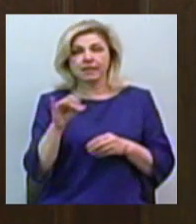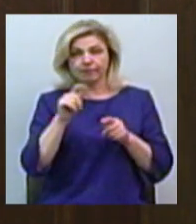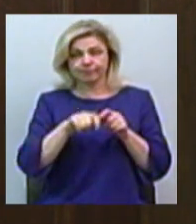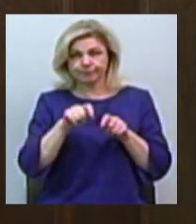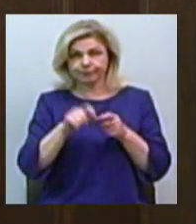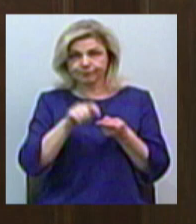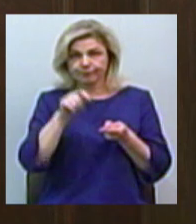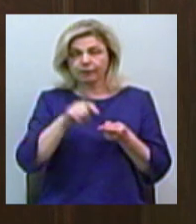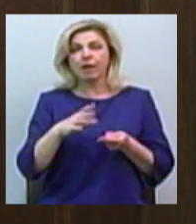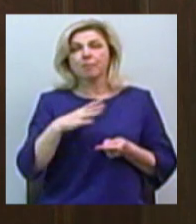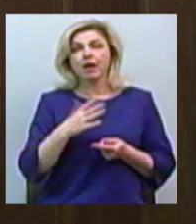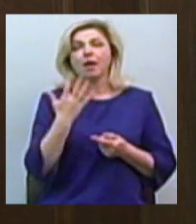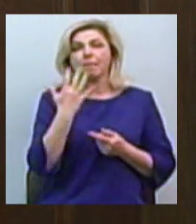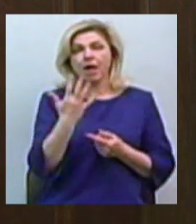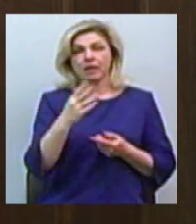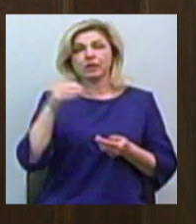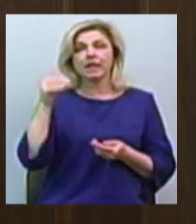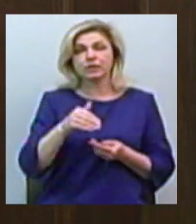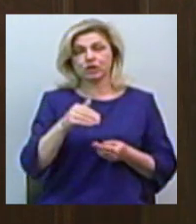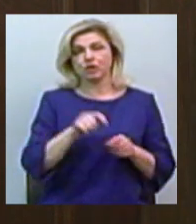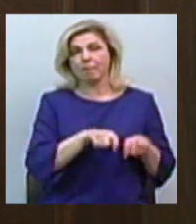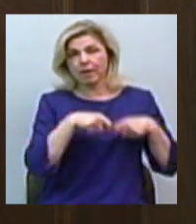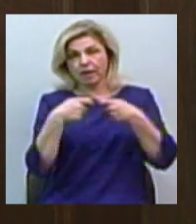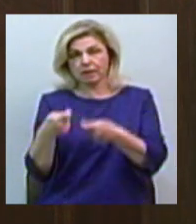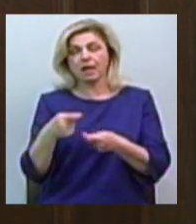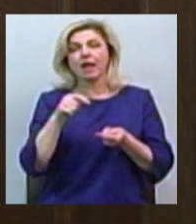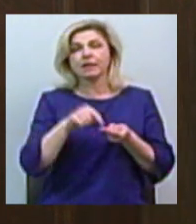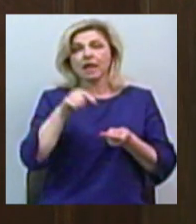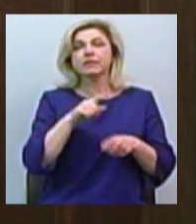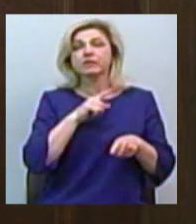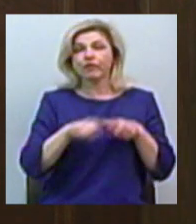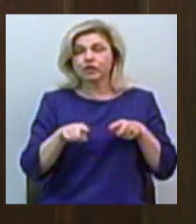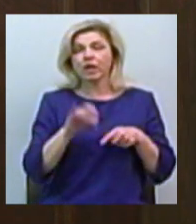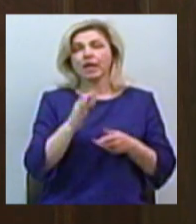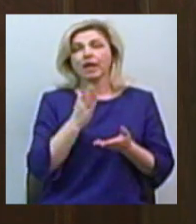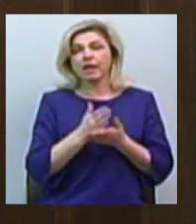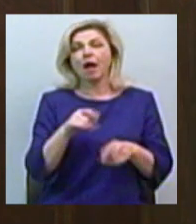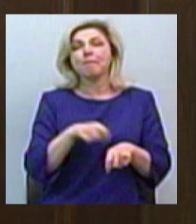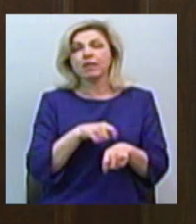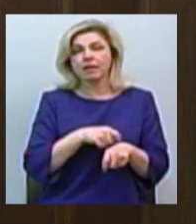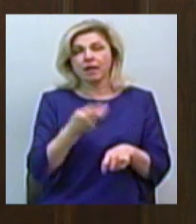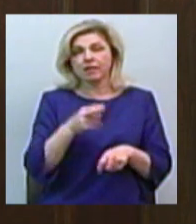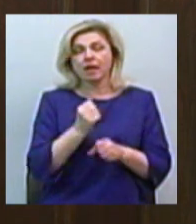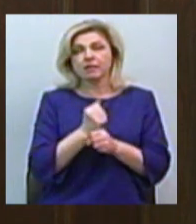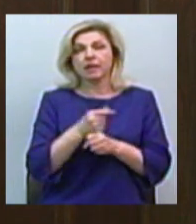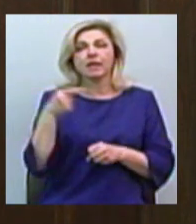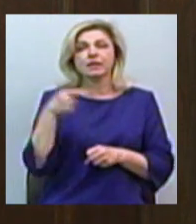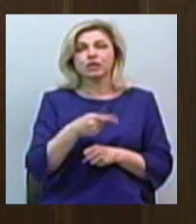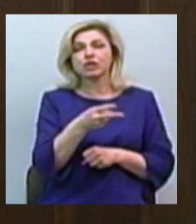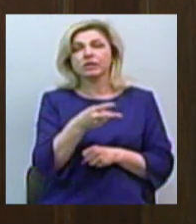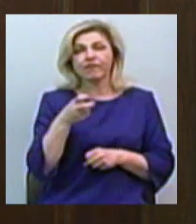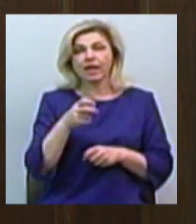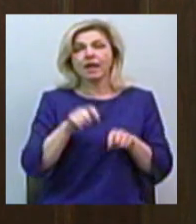передано 5 тисяч цих тестів швидких, а також у нас є матеріали для проведення 1200 тестів